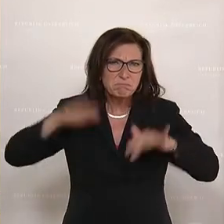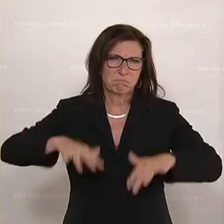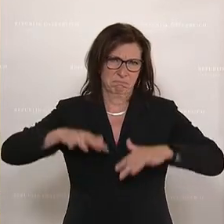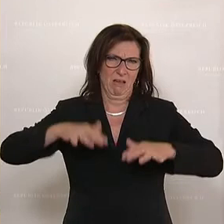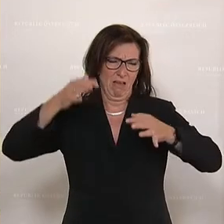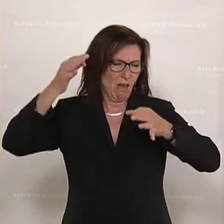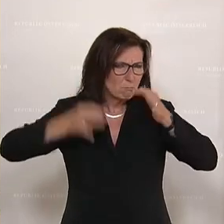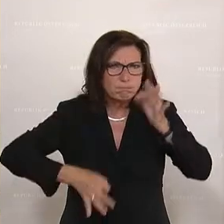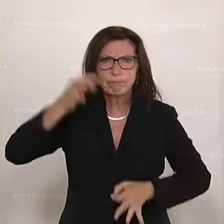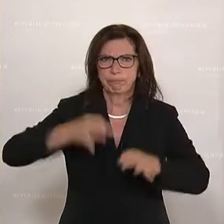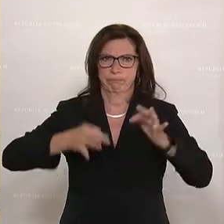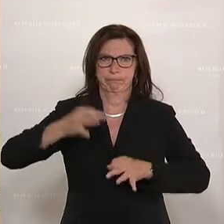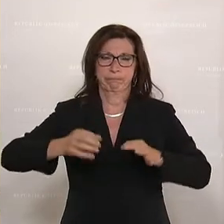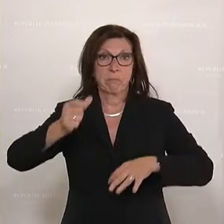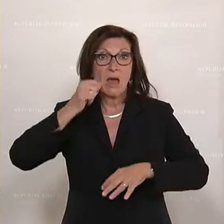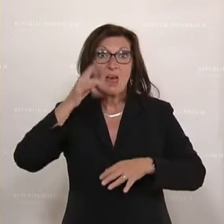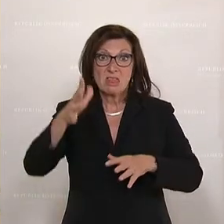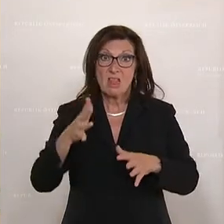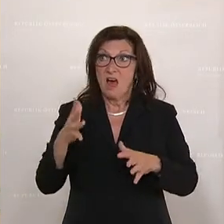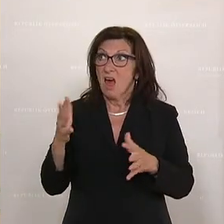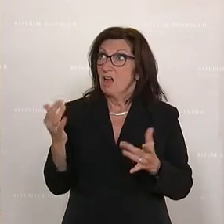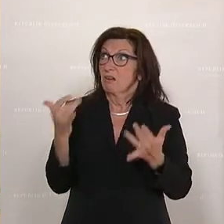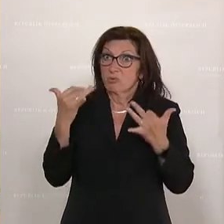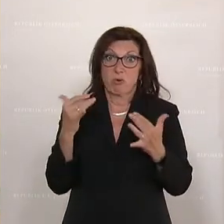spürbar ist. Eine kleine Geschichte dazu.